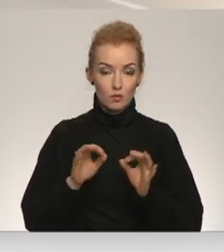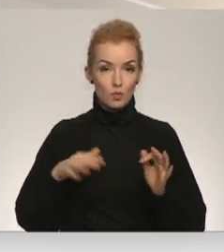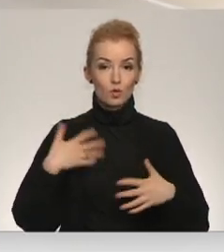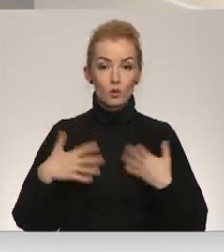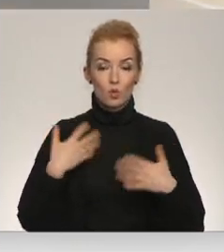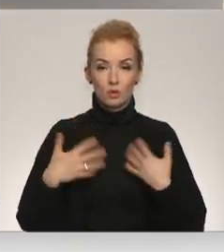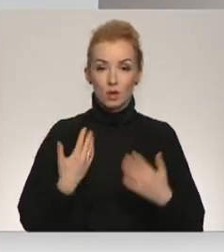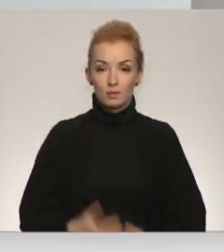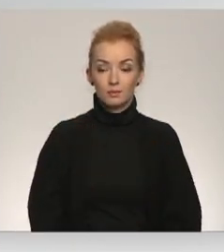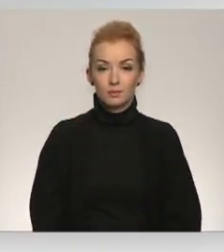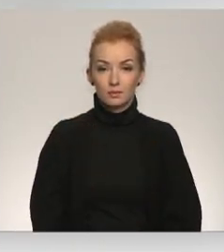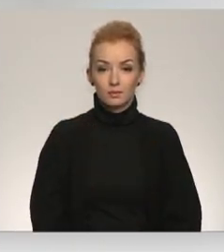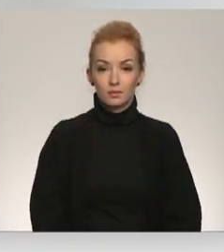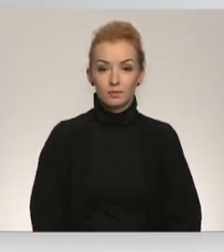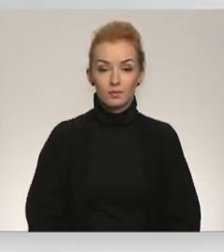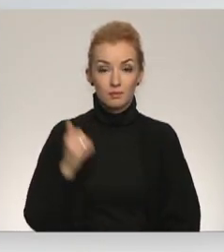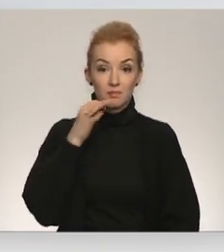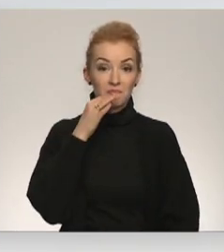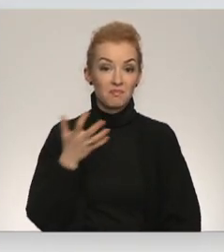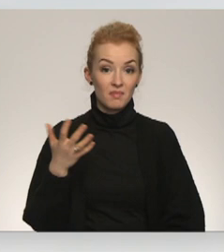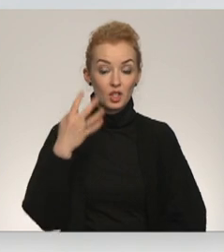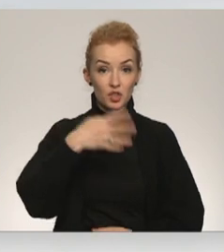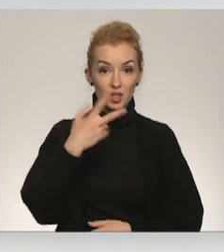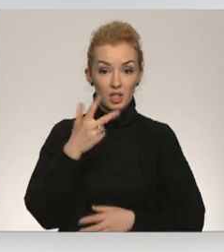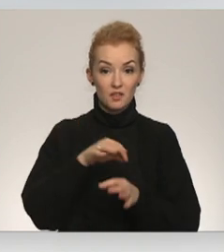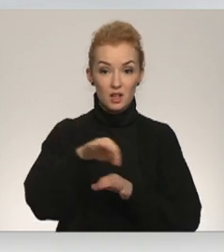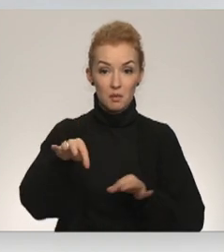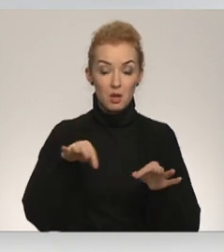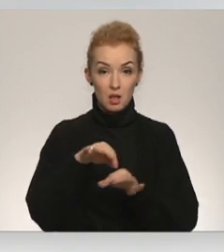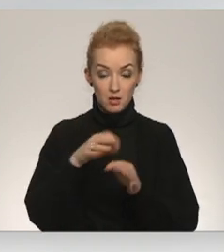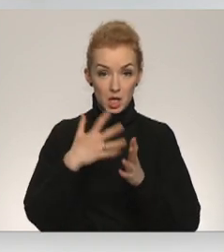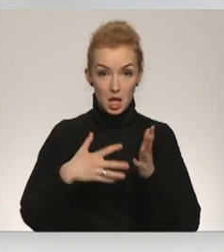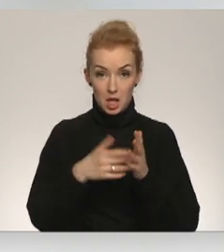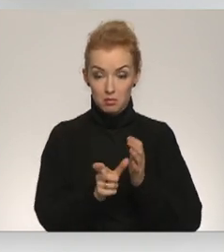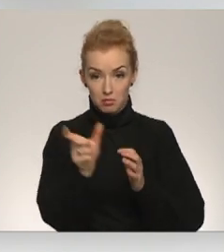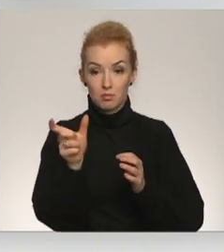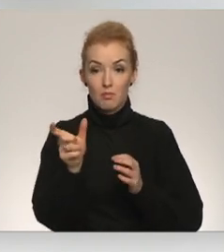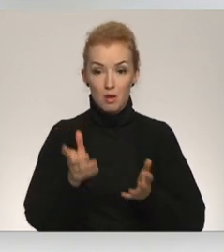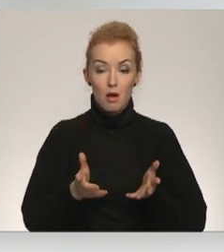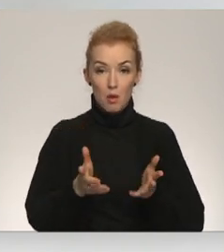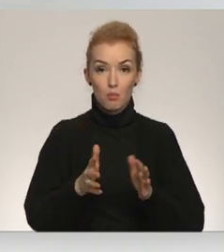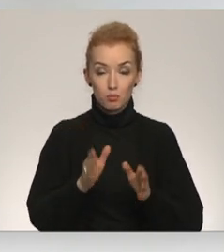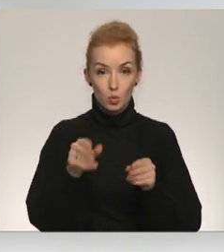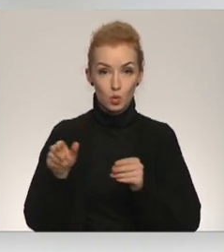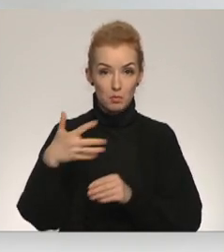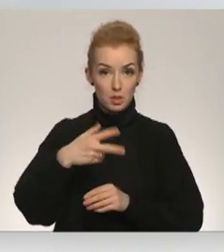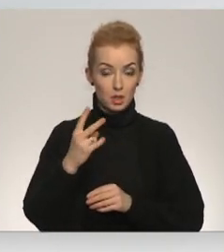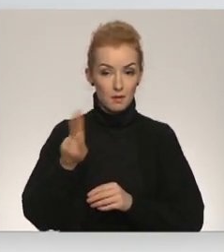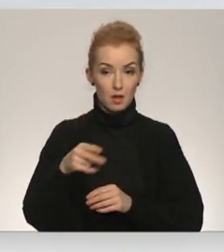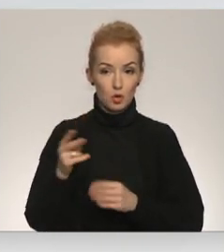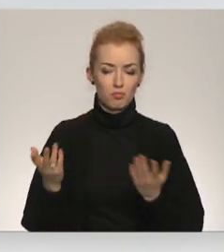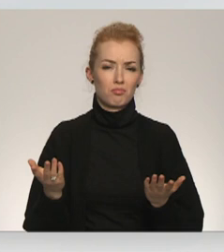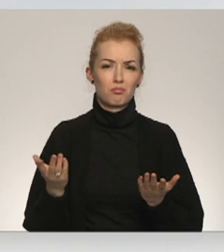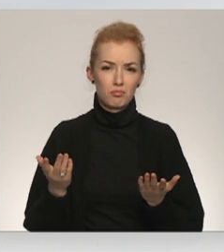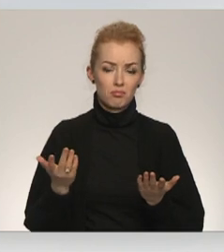Par 43 kvadrātmetriem Rēkiņas saka, ka ir par apkursa 52 eiro. Kaut kā